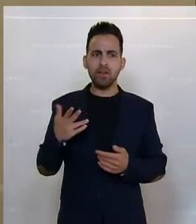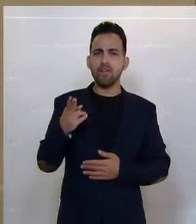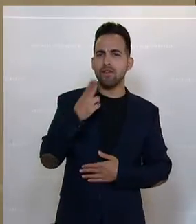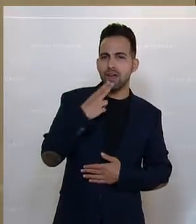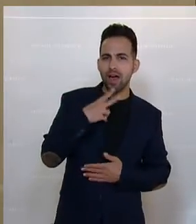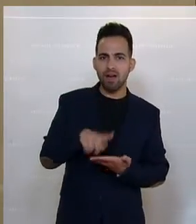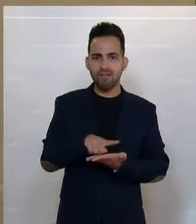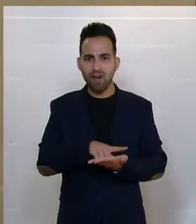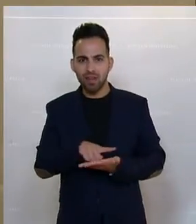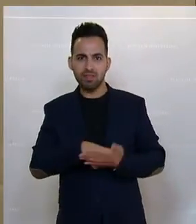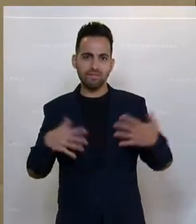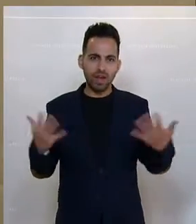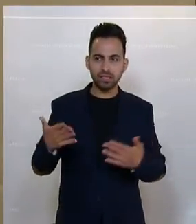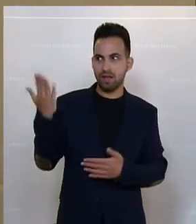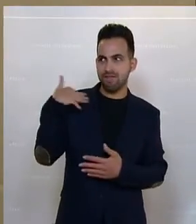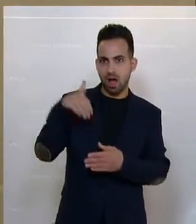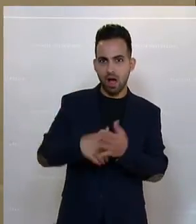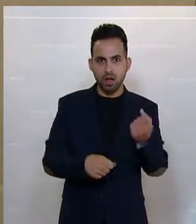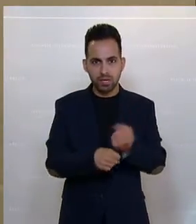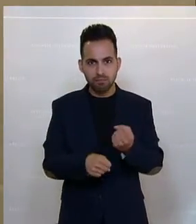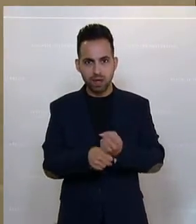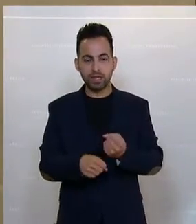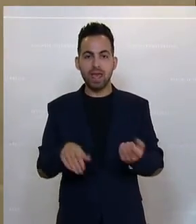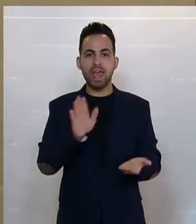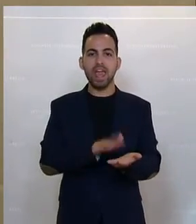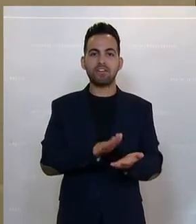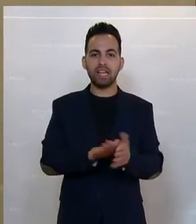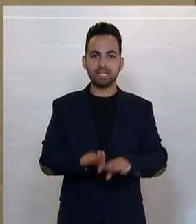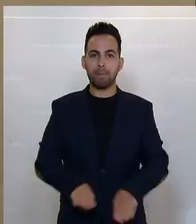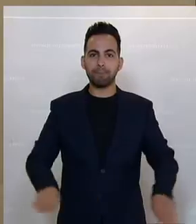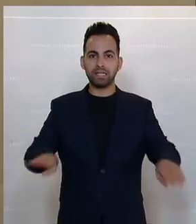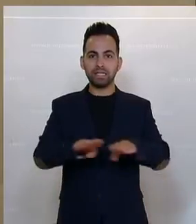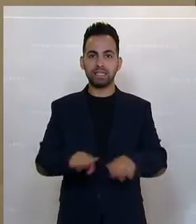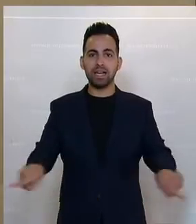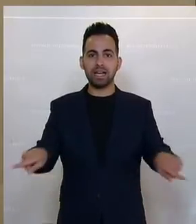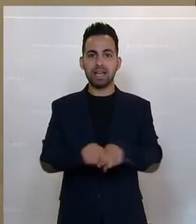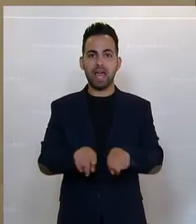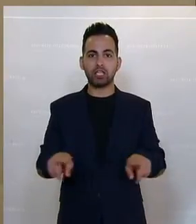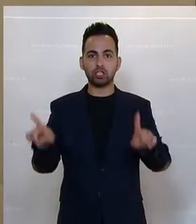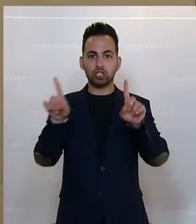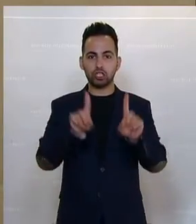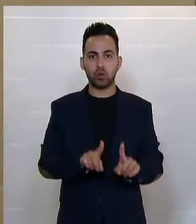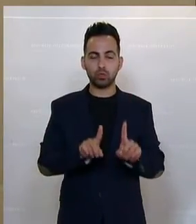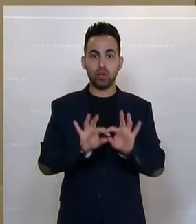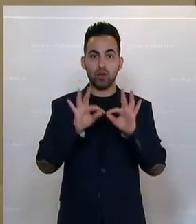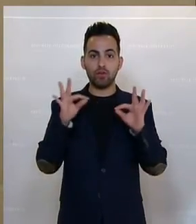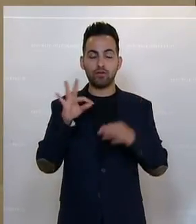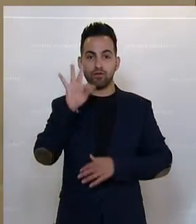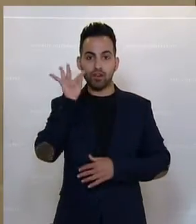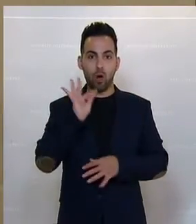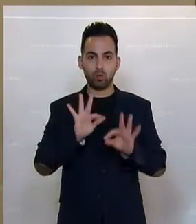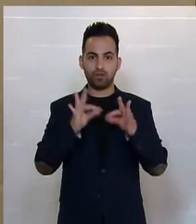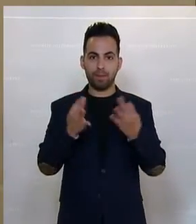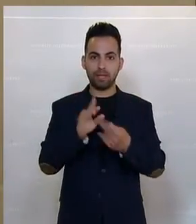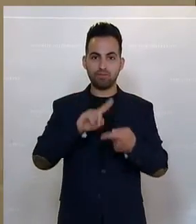wer wann was gemacht hat, um evidenzbasierte Gleichstellungs-, Frauen und Familienpolitik,